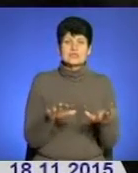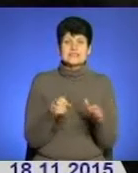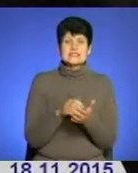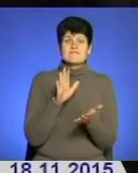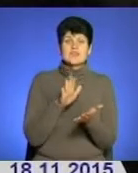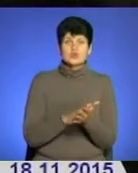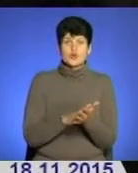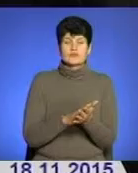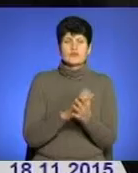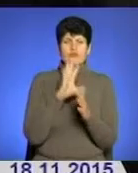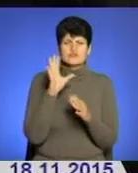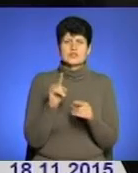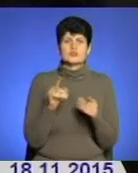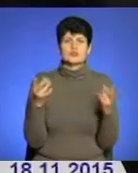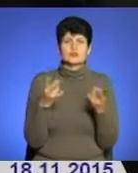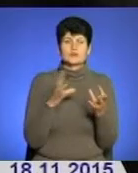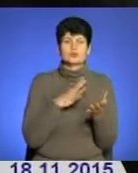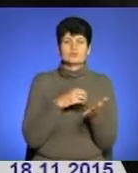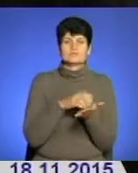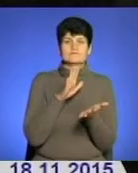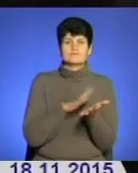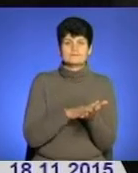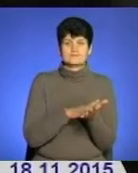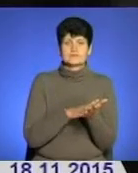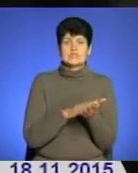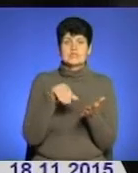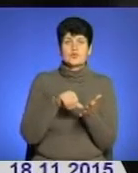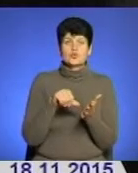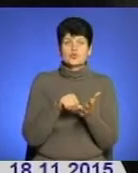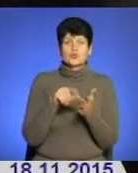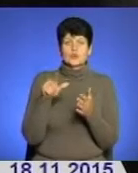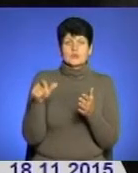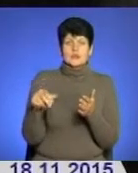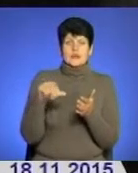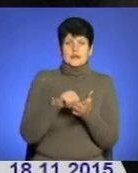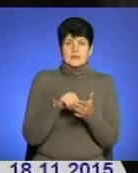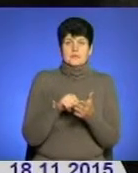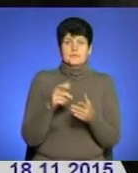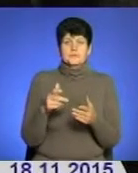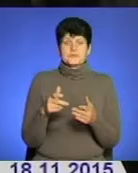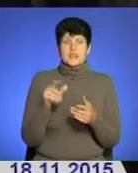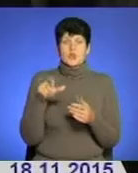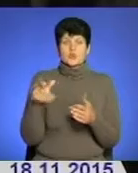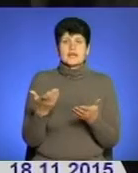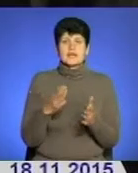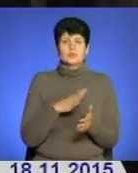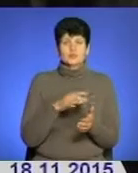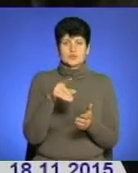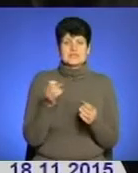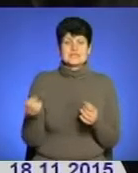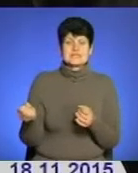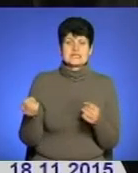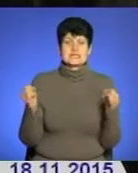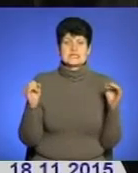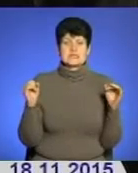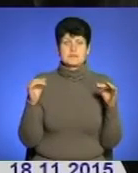все, що необхідно було зафіксувати, з участю понятих, з участю людей, люди, які були, зібралися,